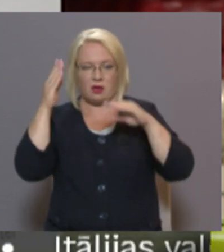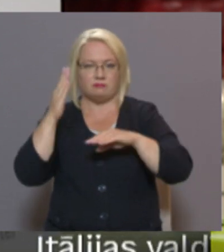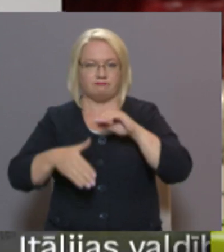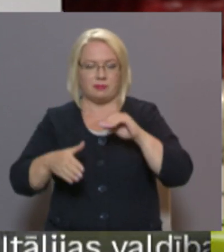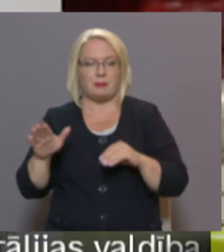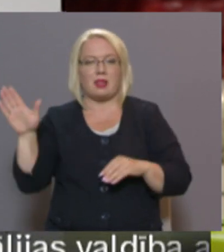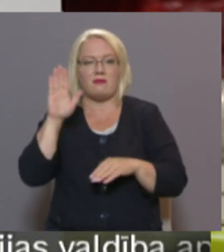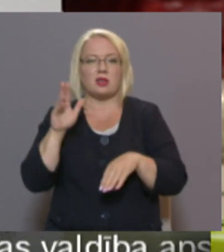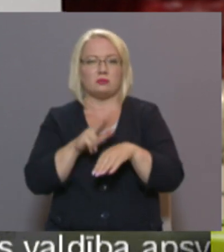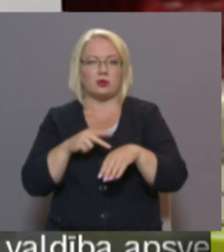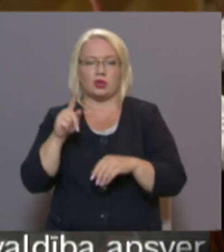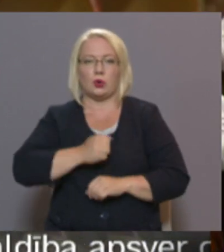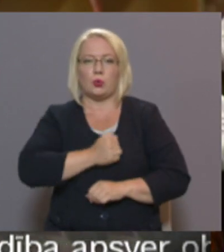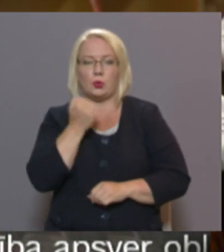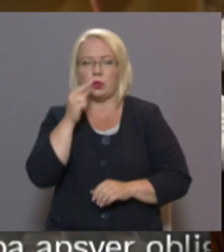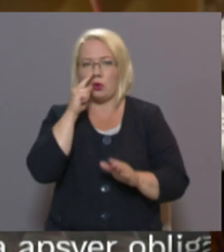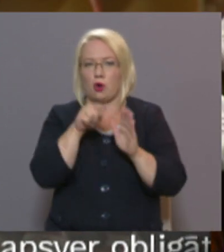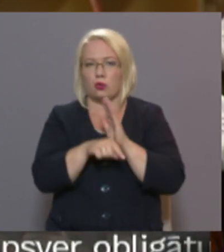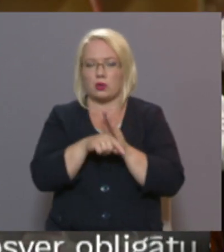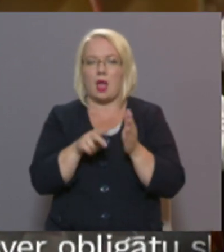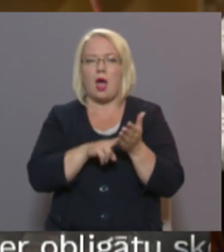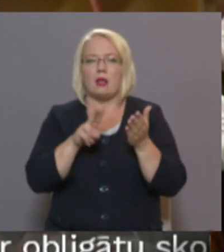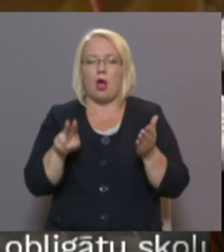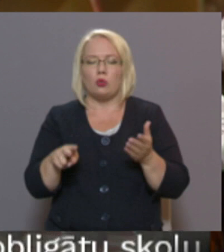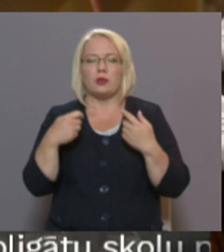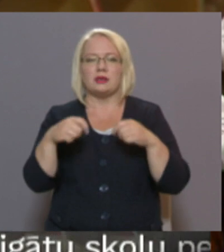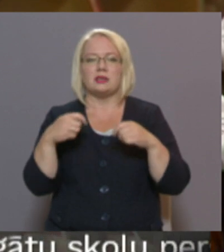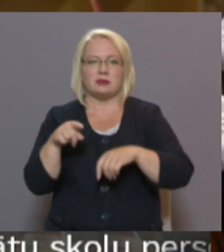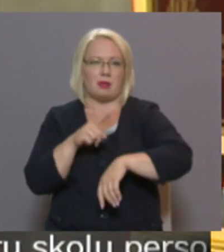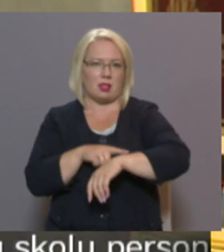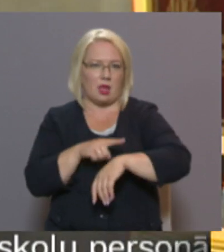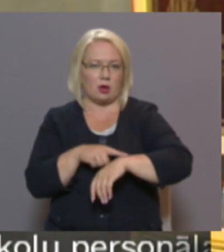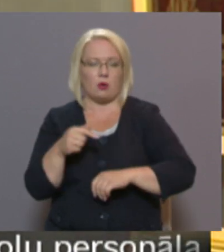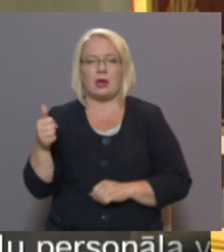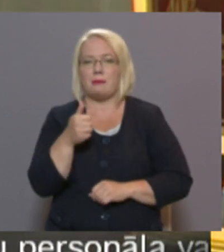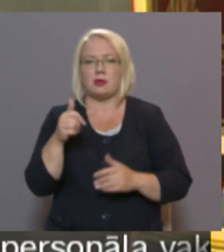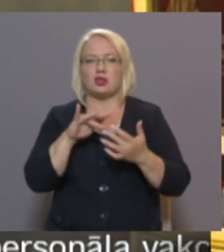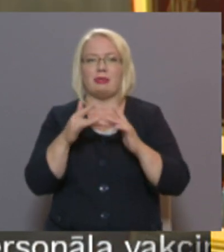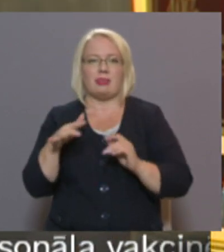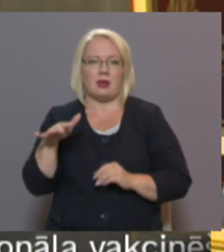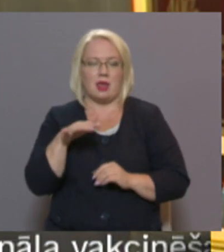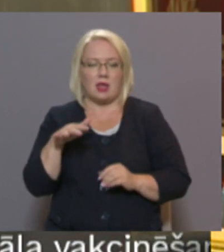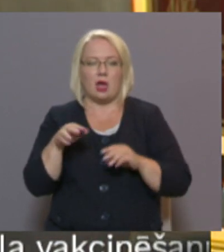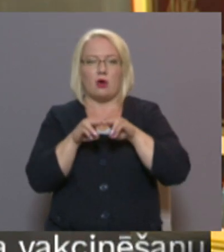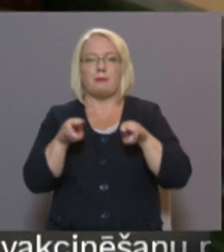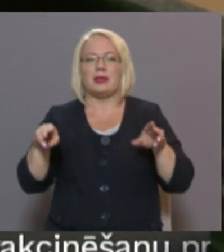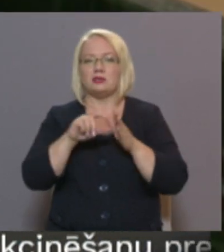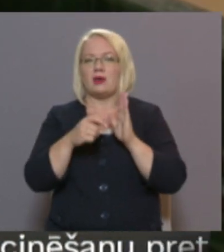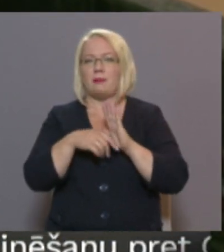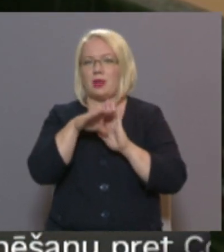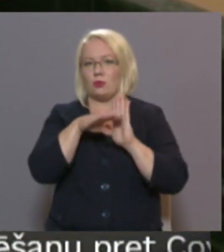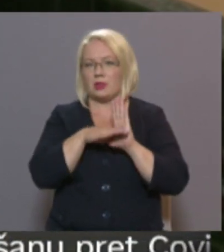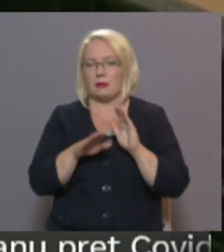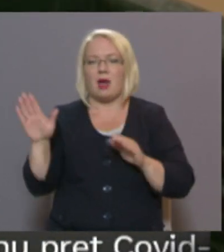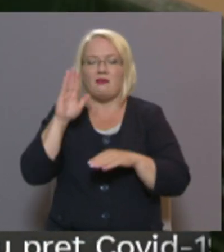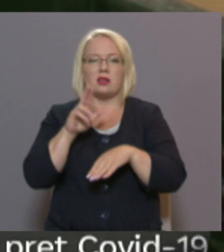policijai šobrīd ir grūtības kontrolēt atļauto alkoholu tirdzniecības laiku. Īpaši internete vidējo ministru kabinete noteikumi valsts